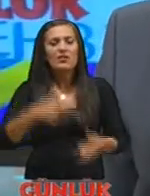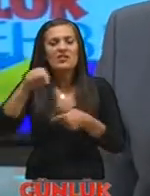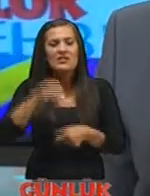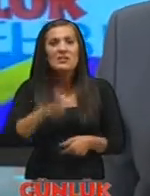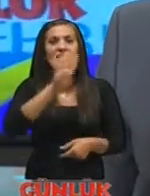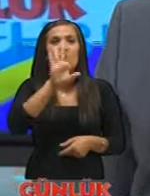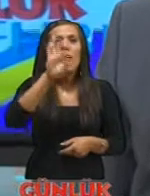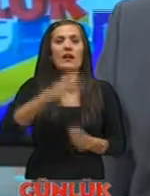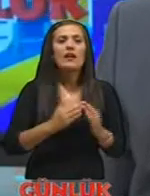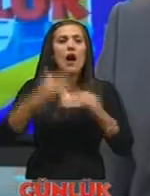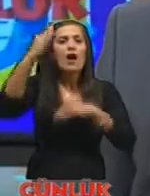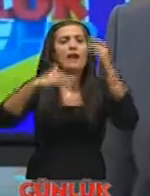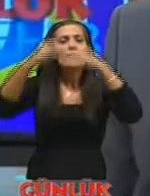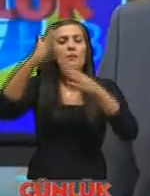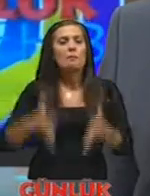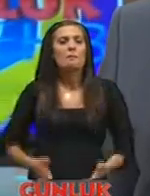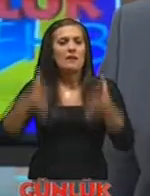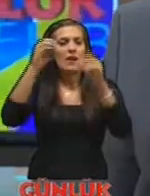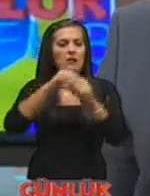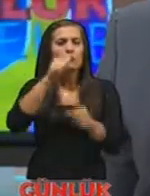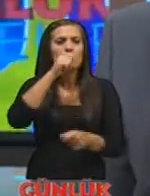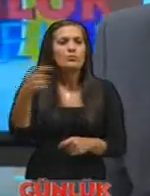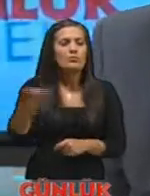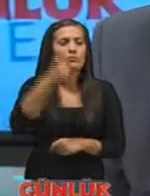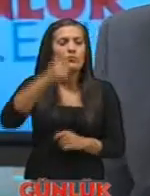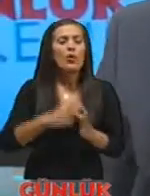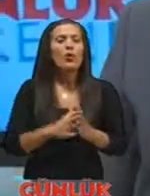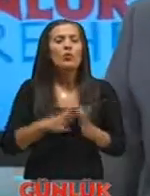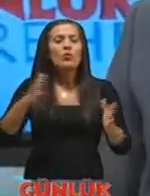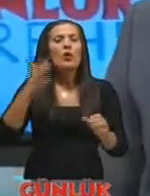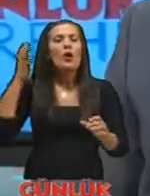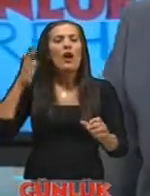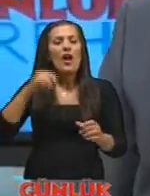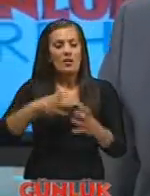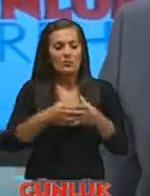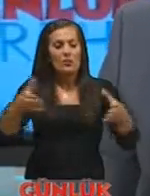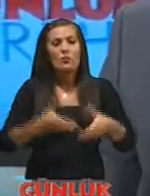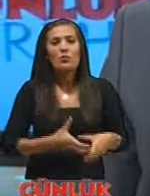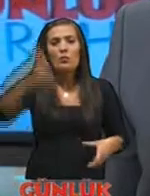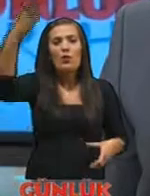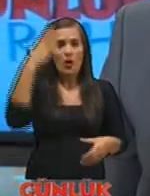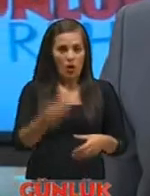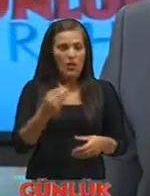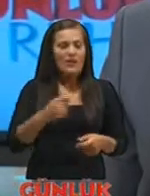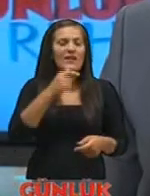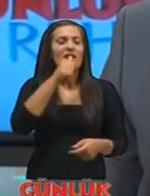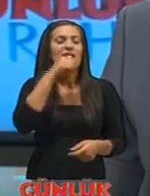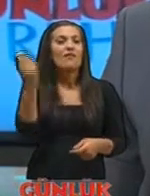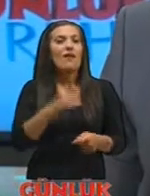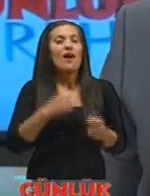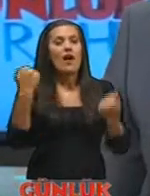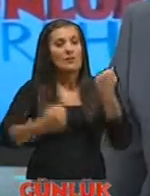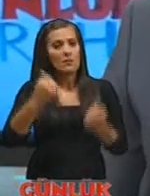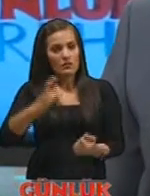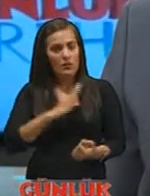katlı binalara kadar su ulaştırabilecek yüksek basınç pompası olan itfaiye araçlarımız mevcut şu anda